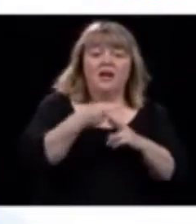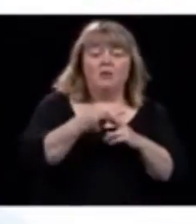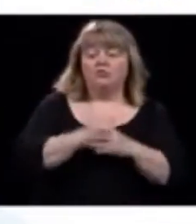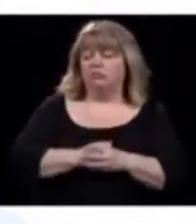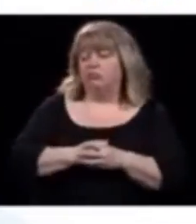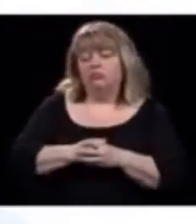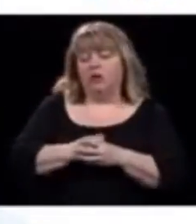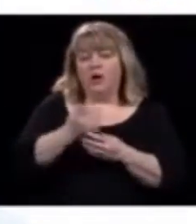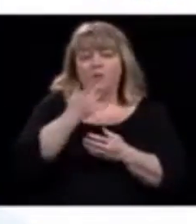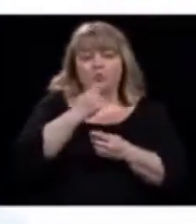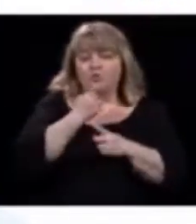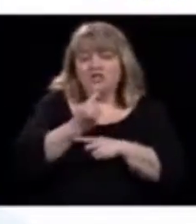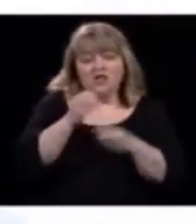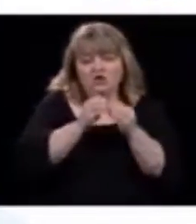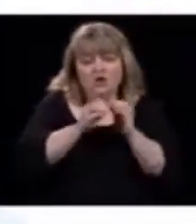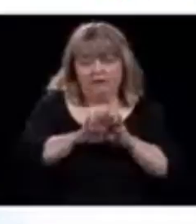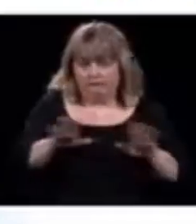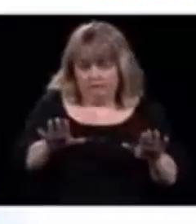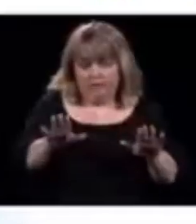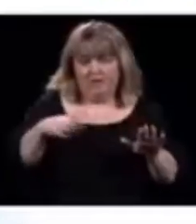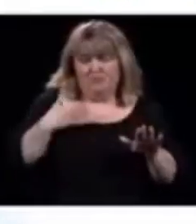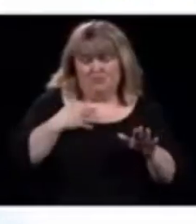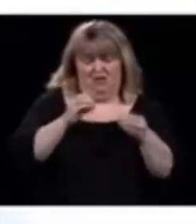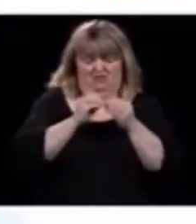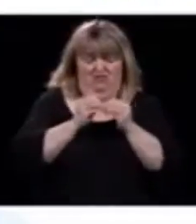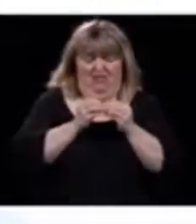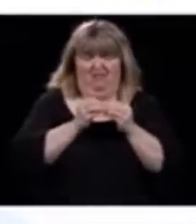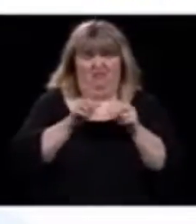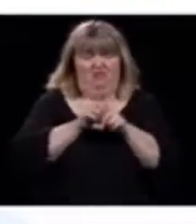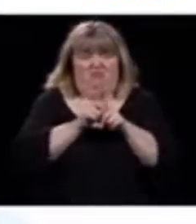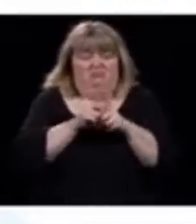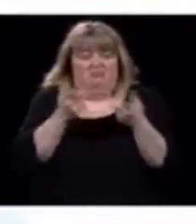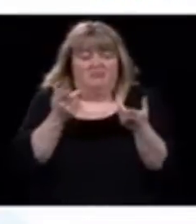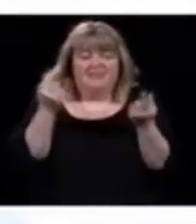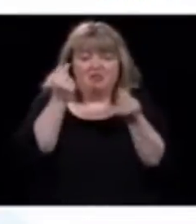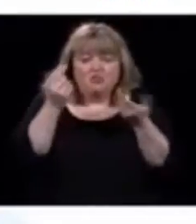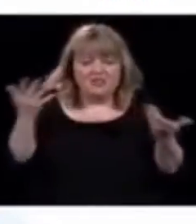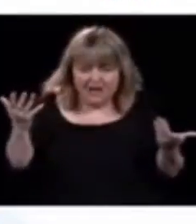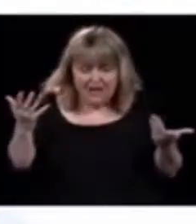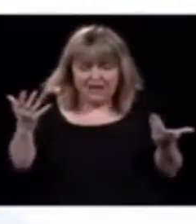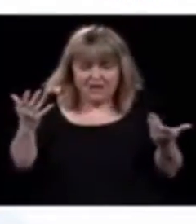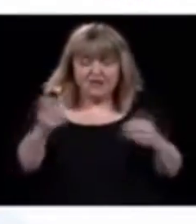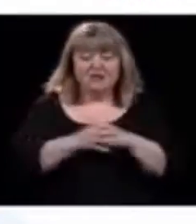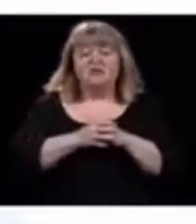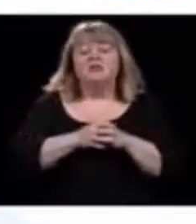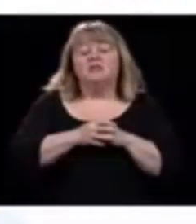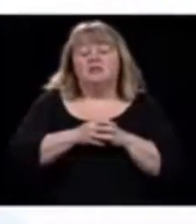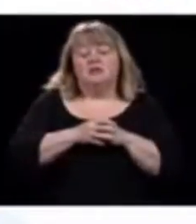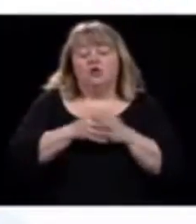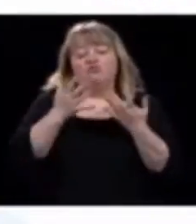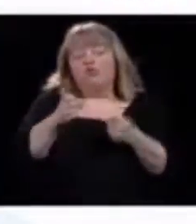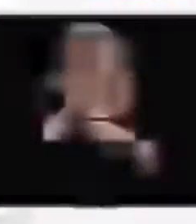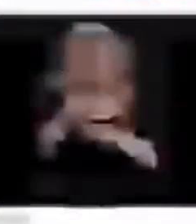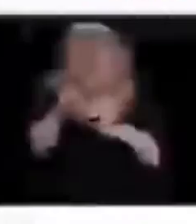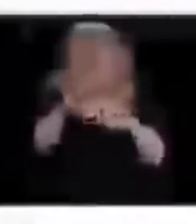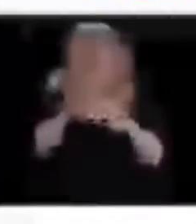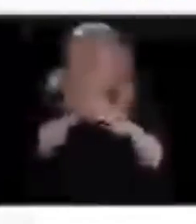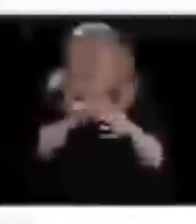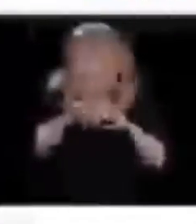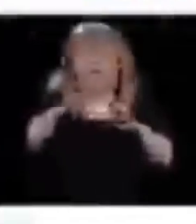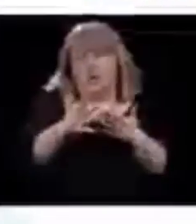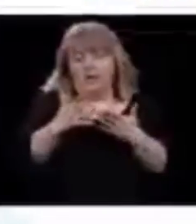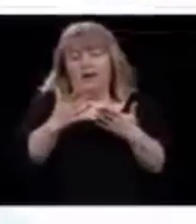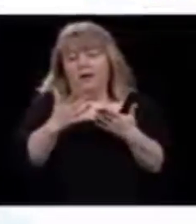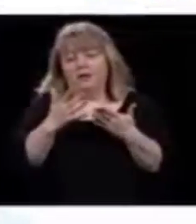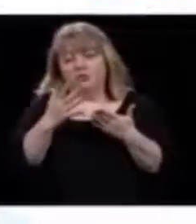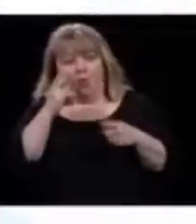C'est une bonne raison, parce qu'un chiffre hors contexte comme ça, ça ne l'explique pas. Je vais juste vous donner, en gros, comment est-ce qu'on voit les choses.